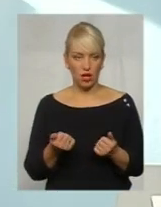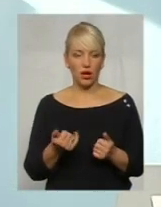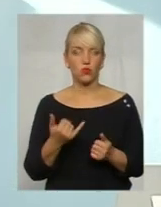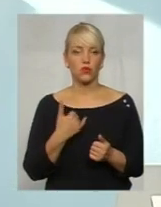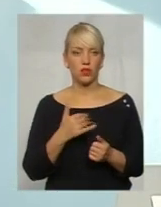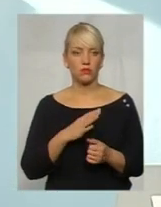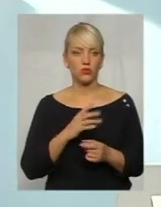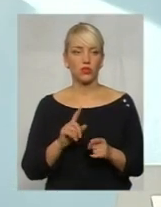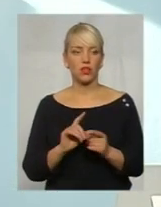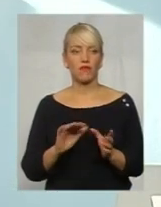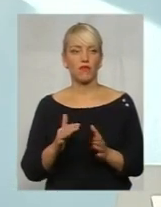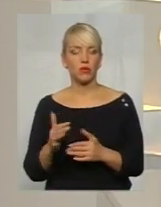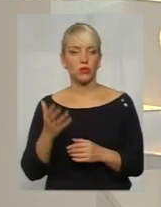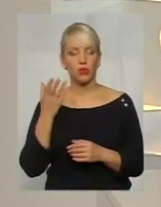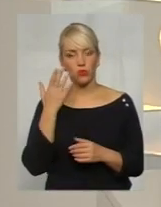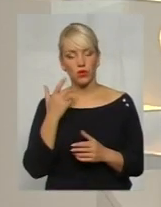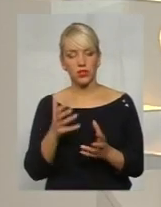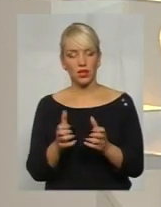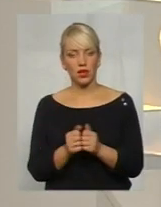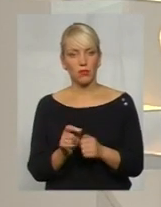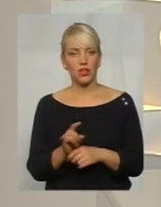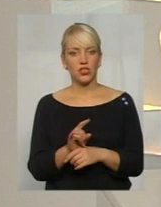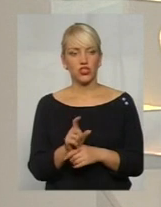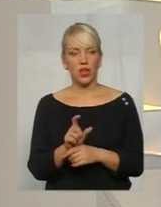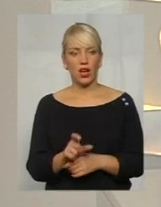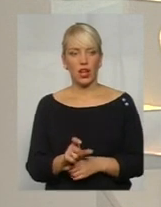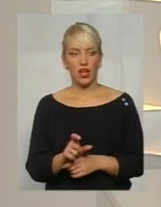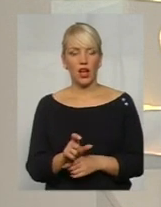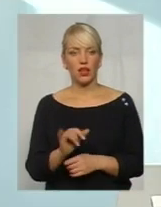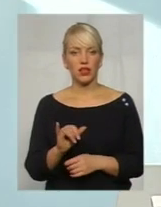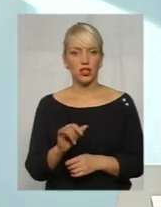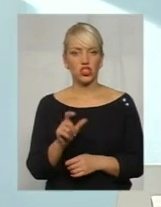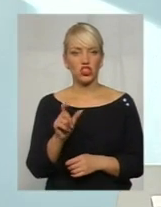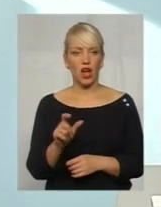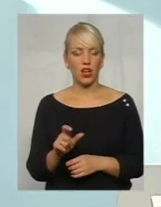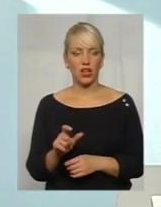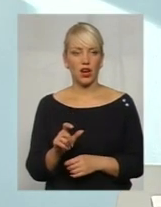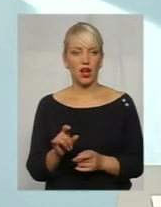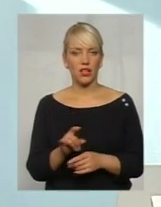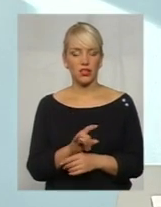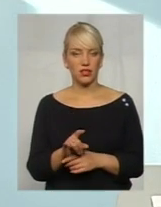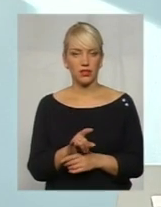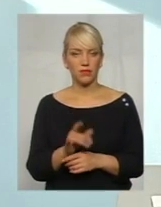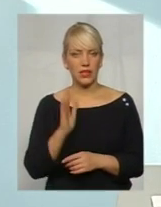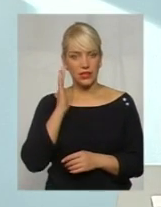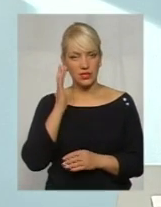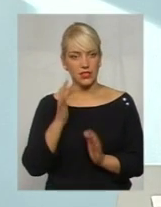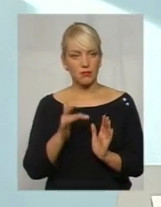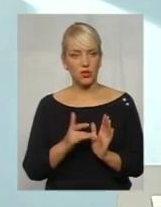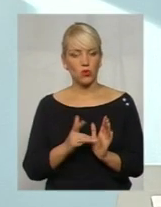були випадки, коли затримали шахрая, і шахрая з метою, щоб